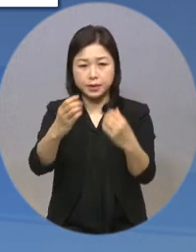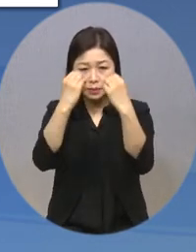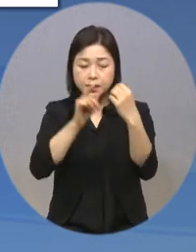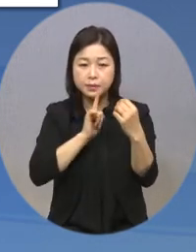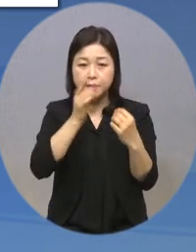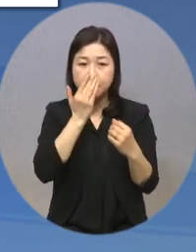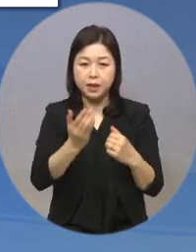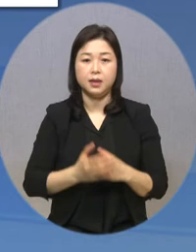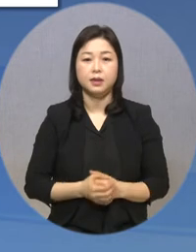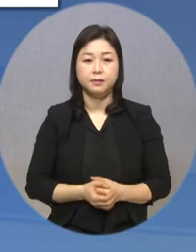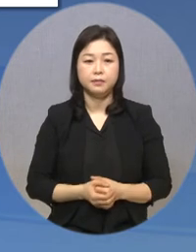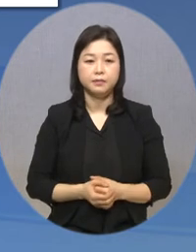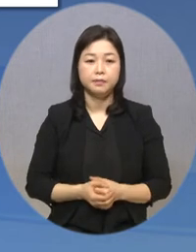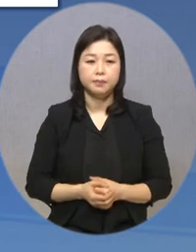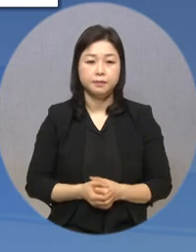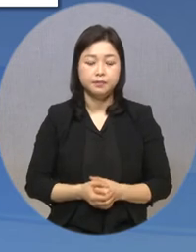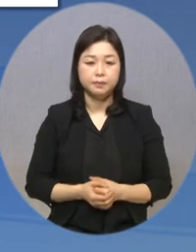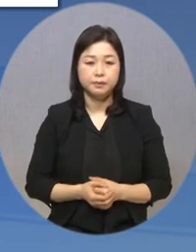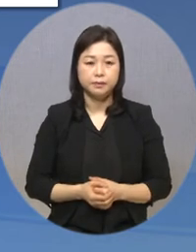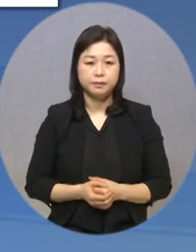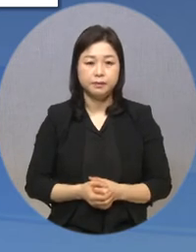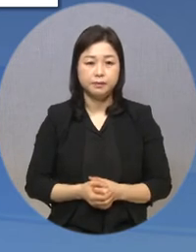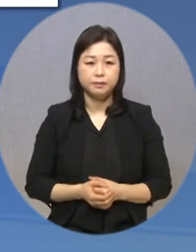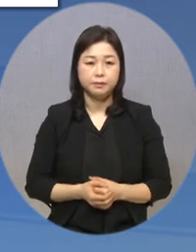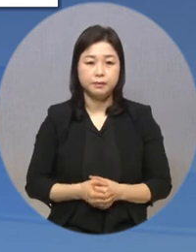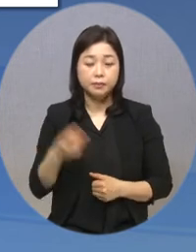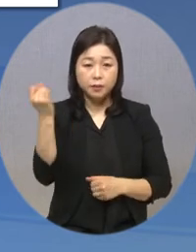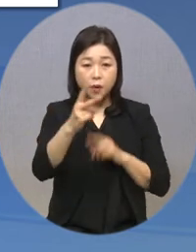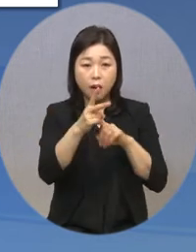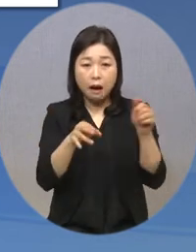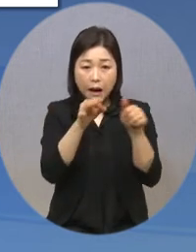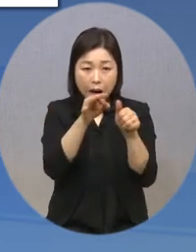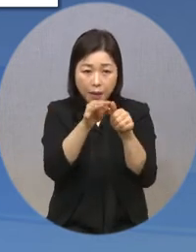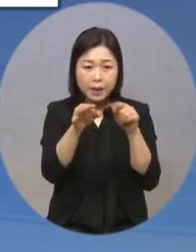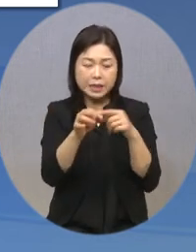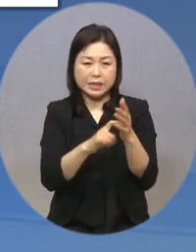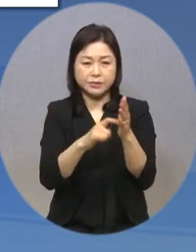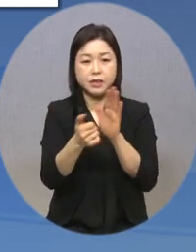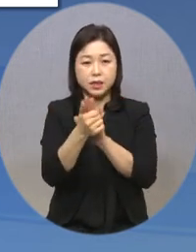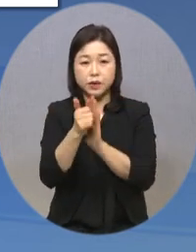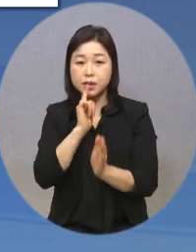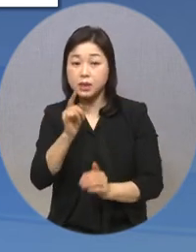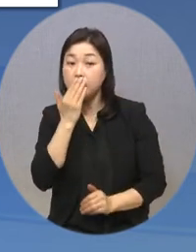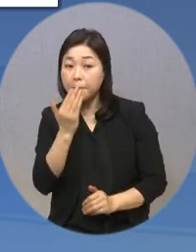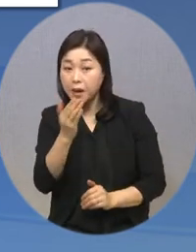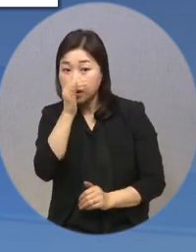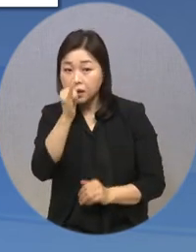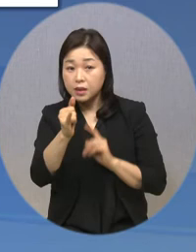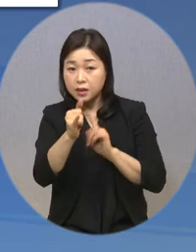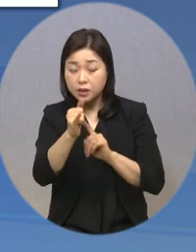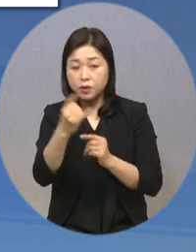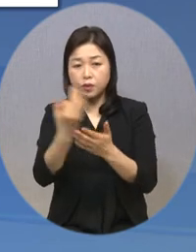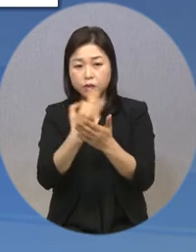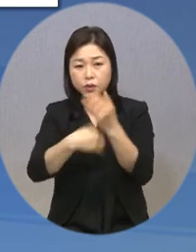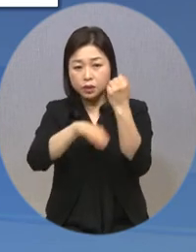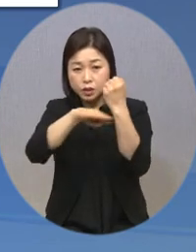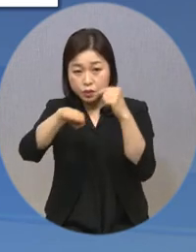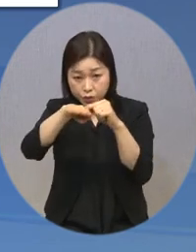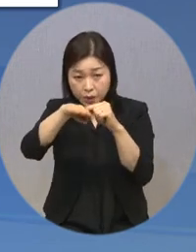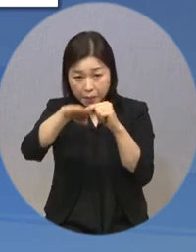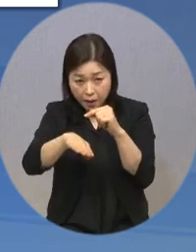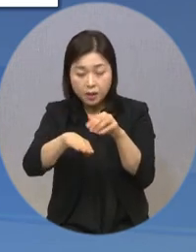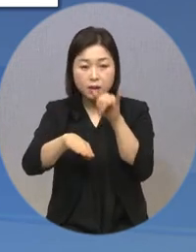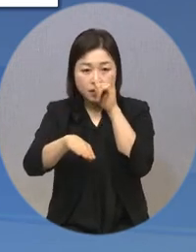요청할 수 있도록 했습니다. 또한 한시적 양육비 긴급지원 신청이 가능한 소득기준을 낮춰 양육비